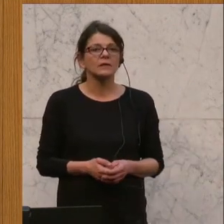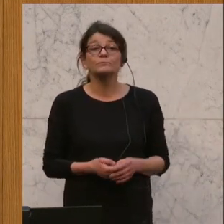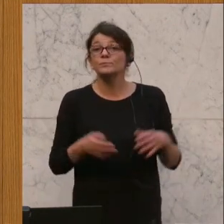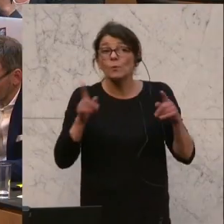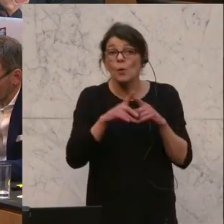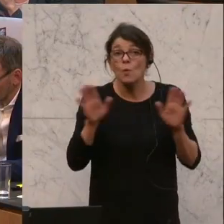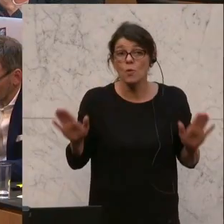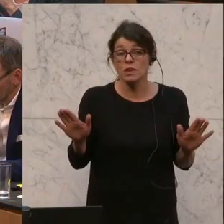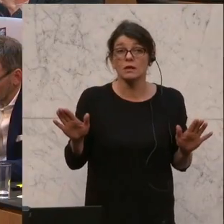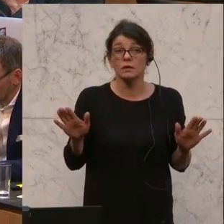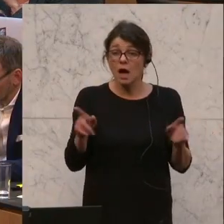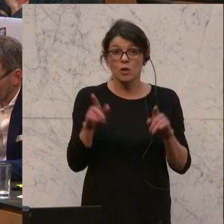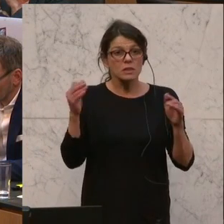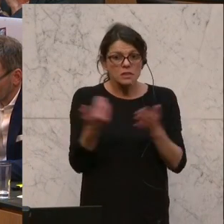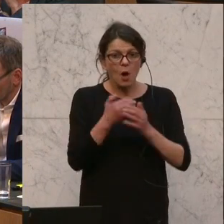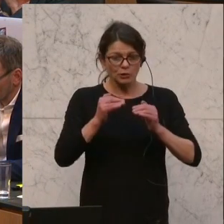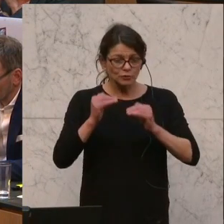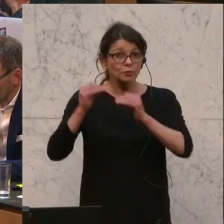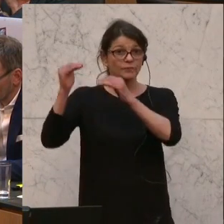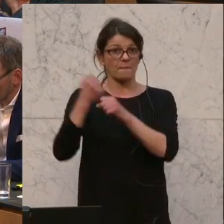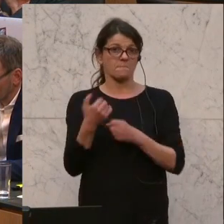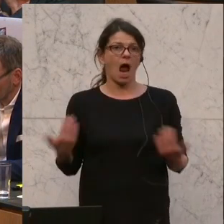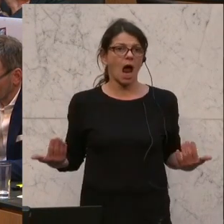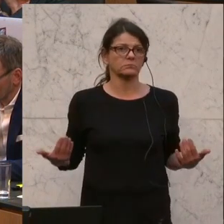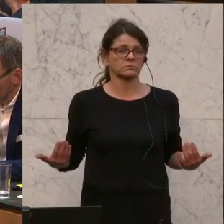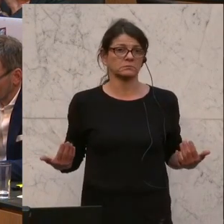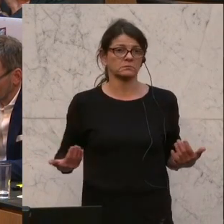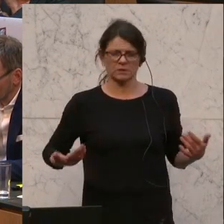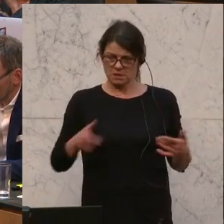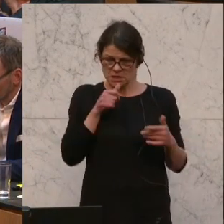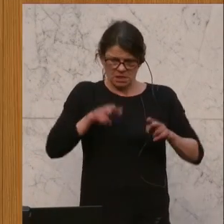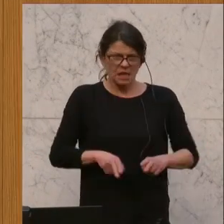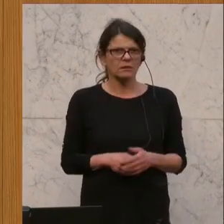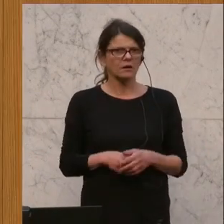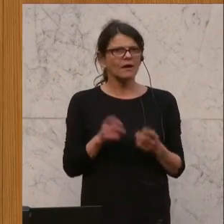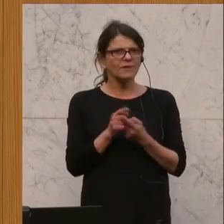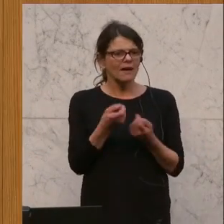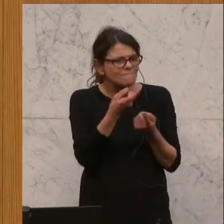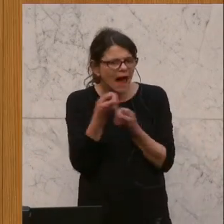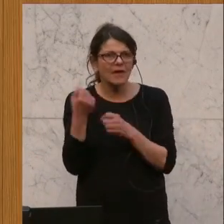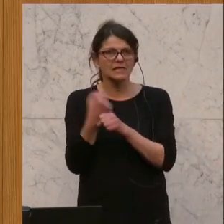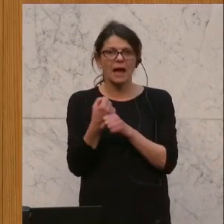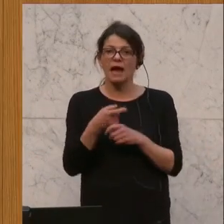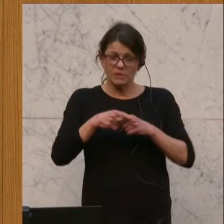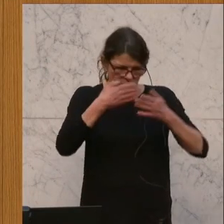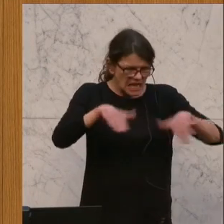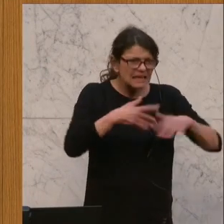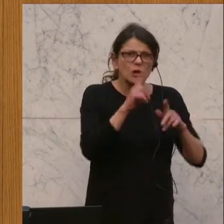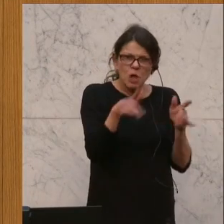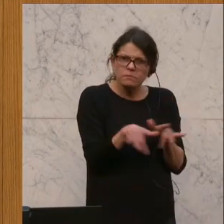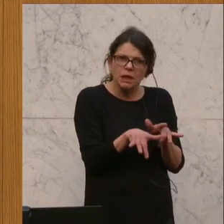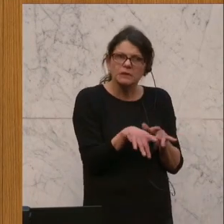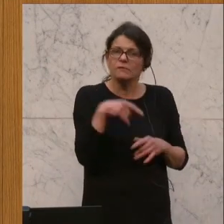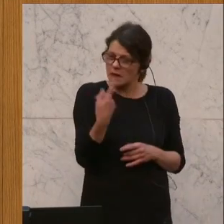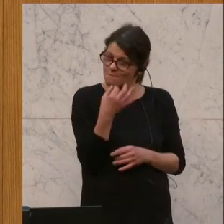Und es werden neue Stufen geschaffen. Es ist nicht richtig, einen Anreiz zu setzen, im Dezember in Pension zu gehen,